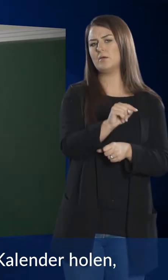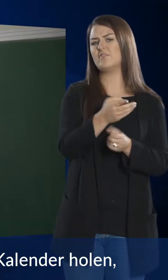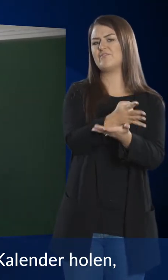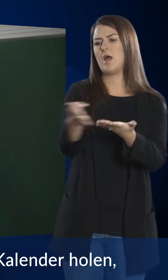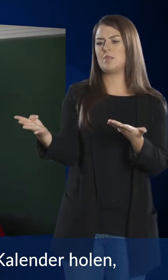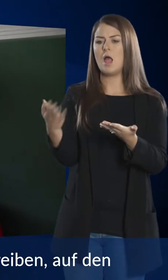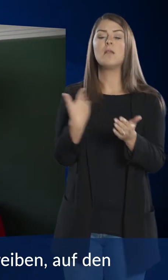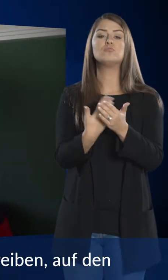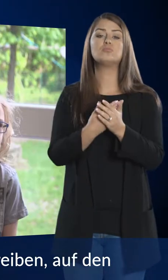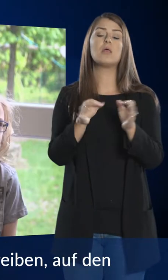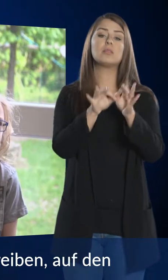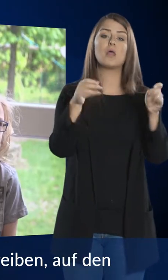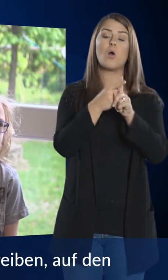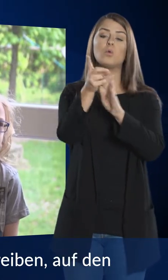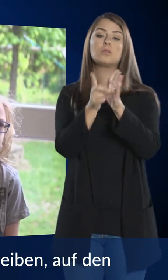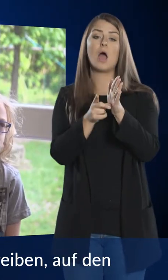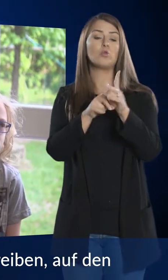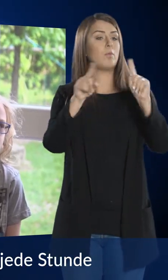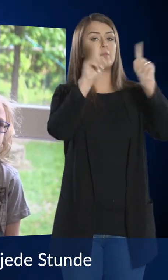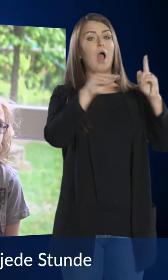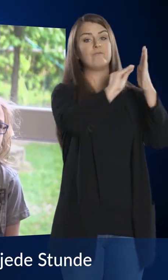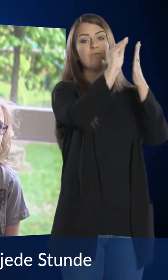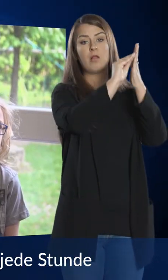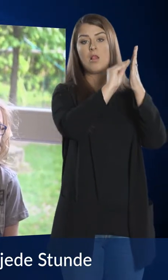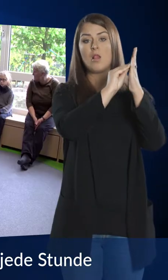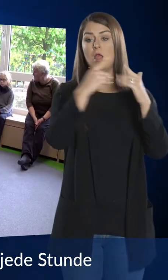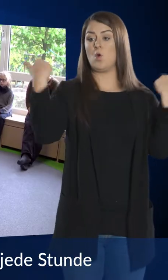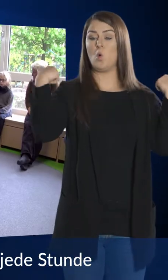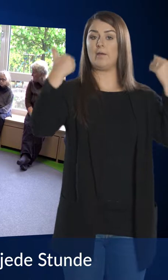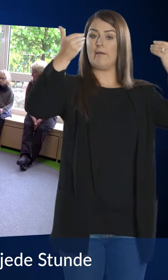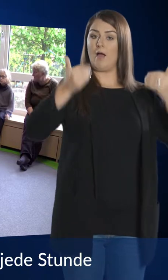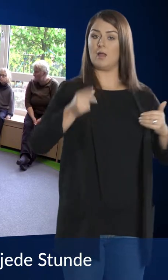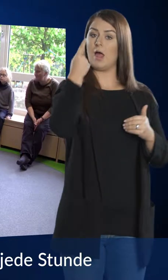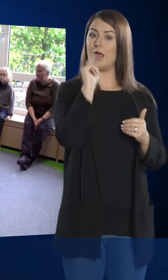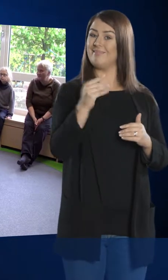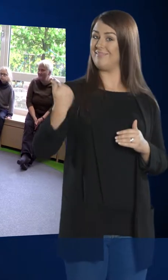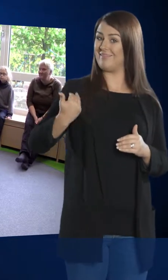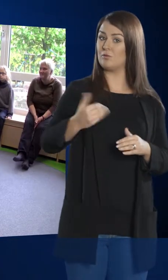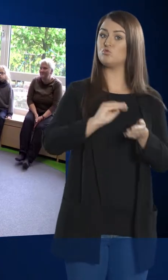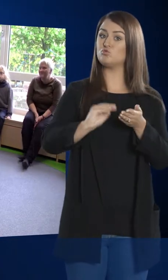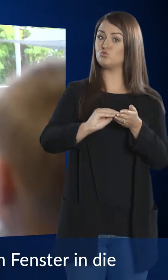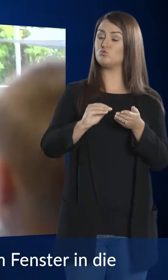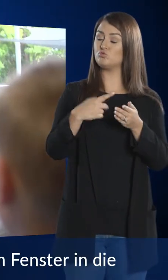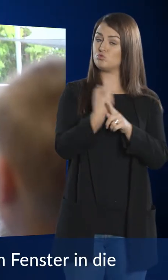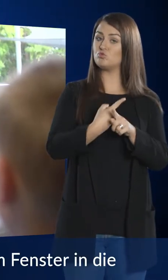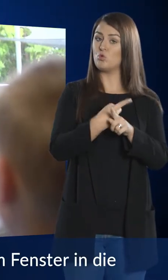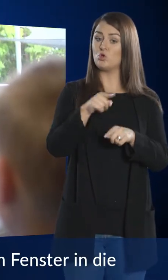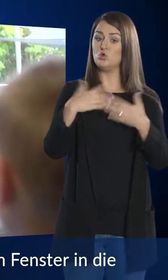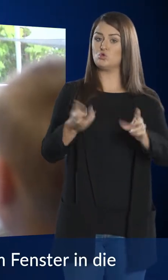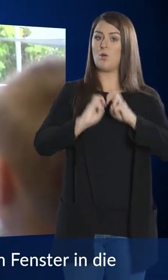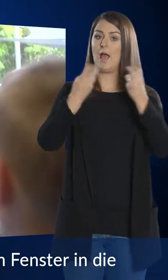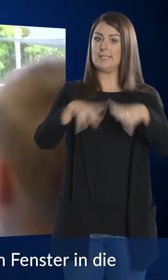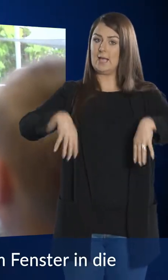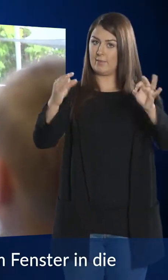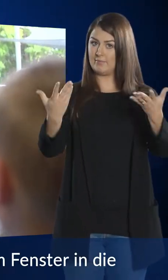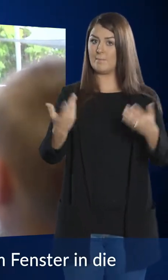Den Kalender holen, Tag und Datum an die Tafel schreiben, auf den geraden Rücken achten. Fast jede Stunde beginnt im Kreis. Und das wollen